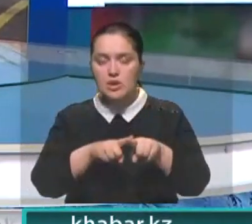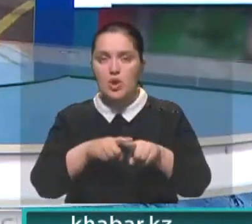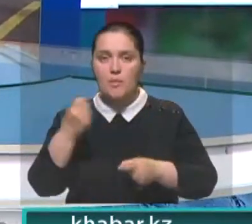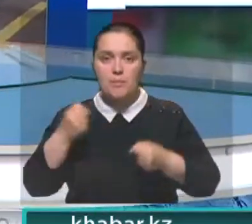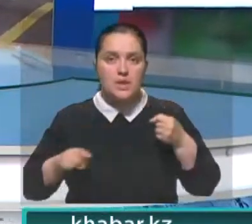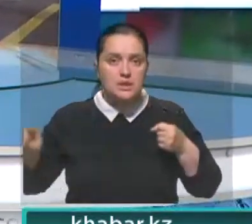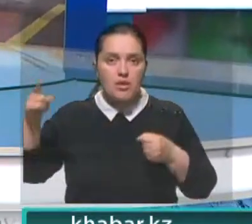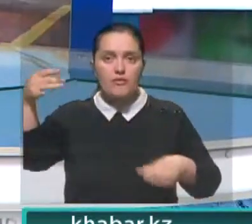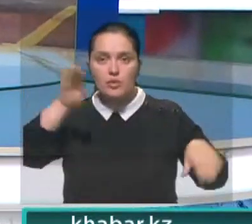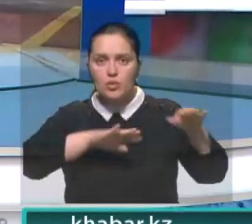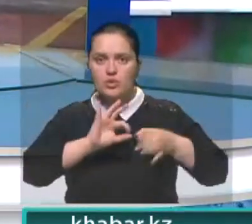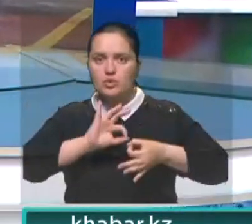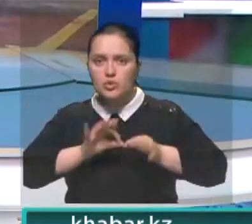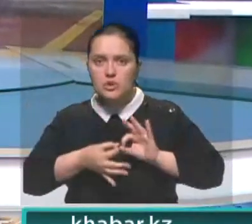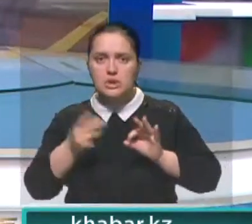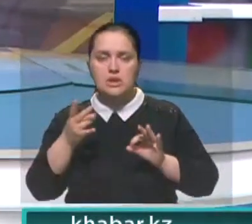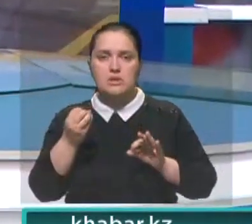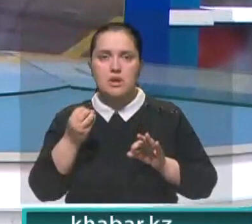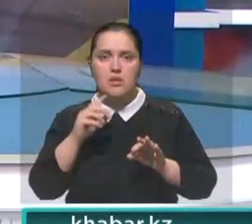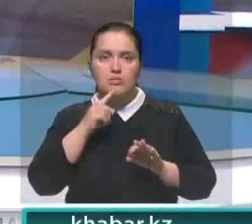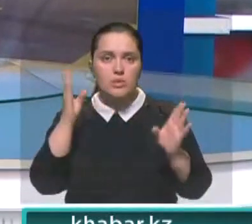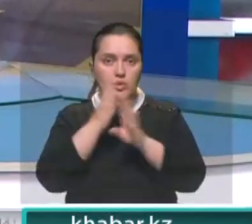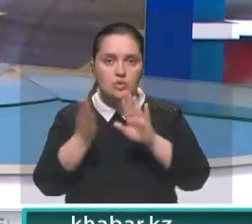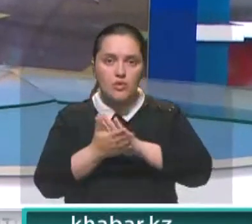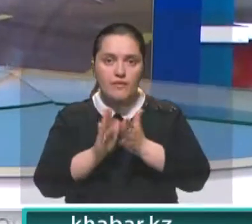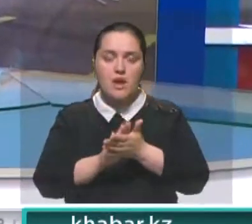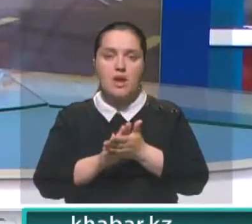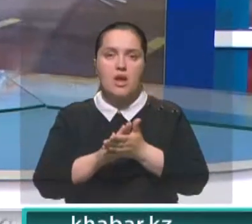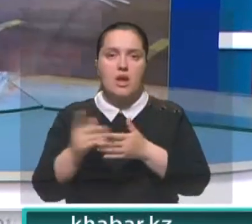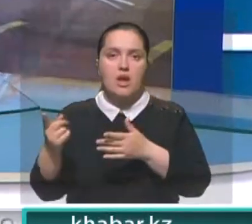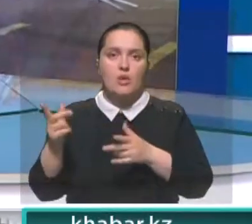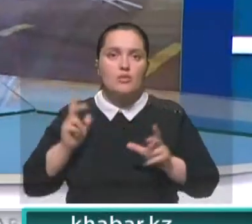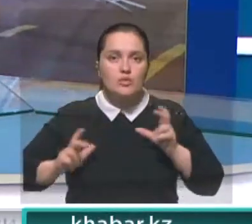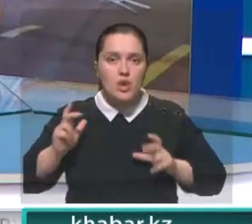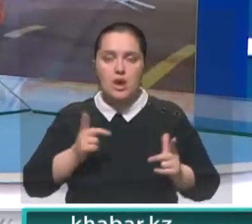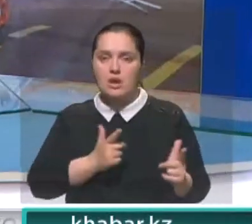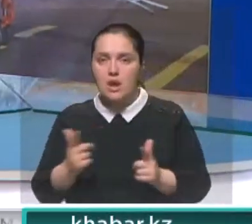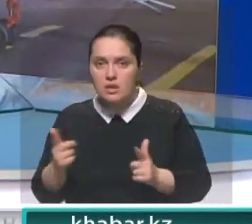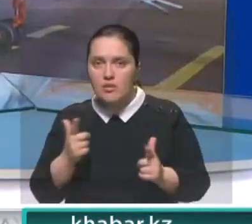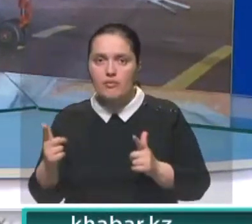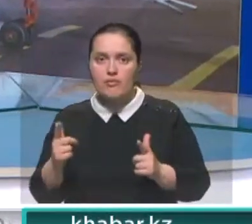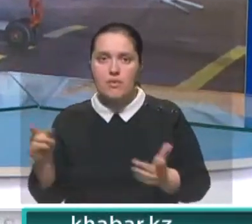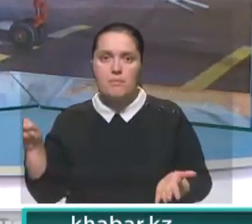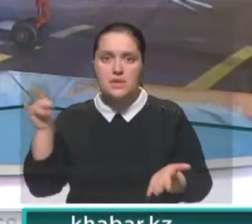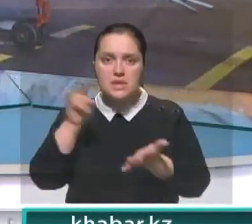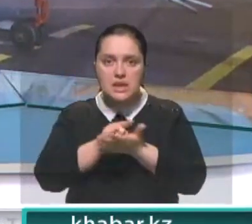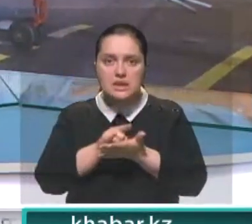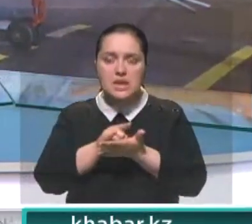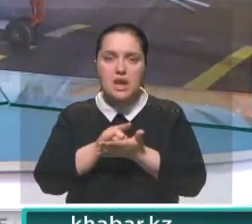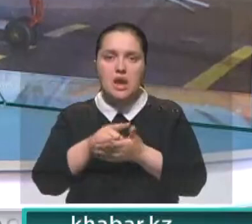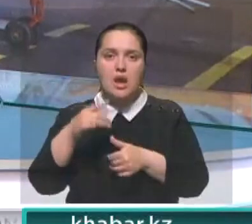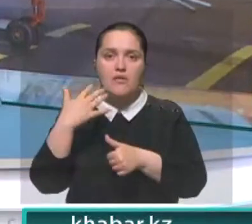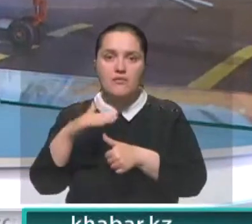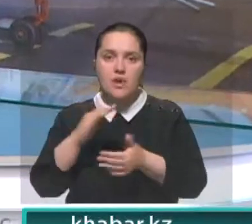в горной местности. Со сложным рельефом и непростыми метеоусловиями. Курсантов готовят и к аварийной посадке